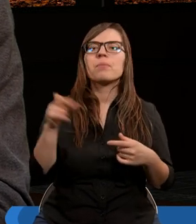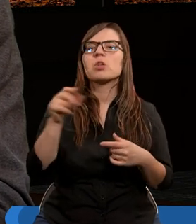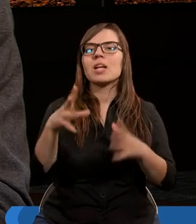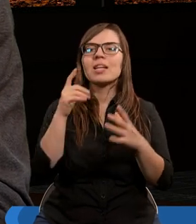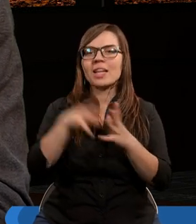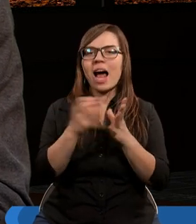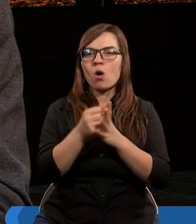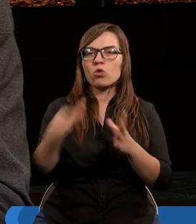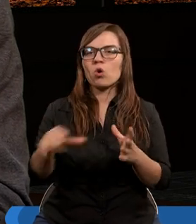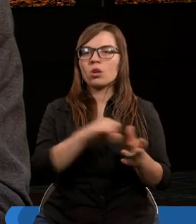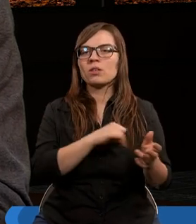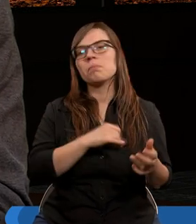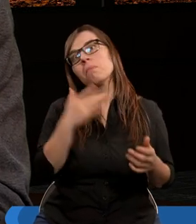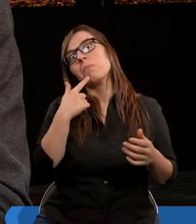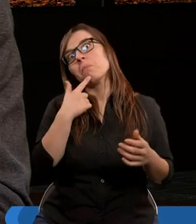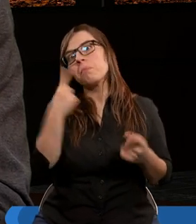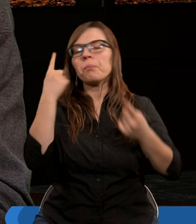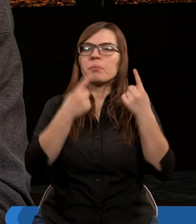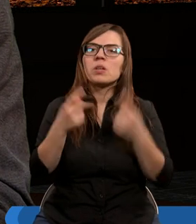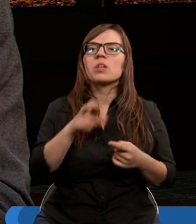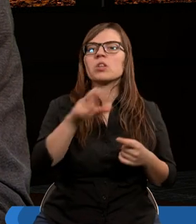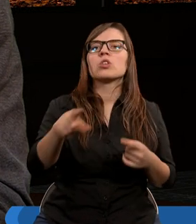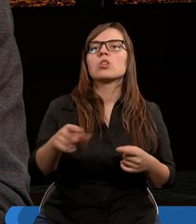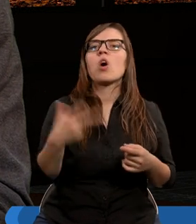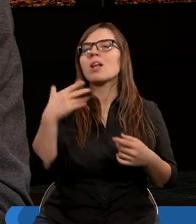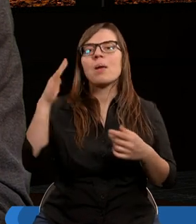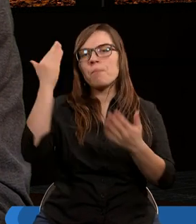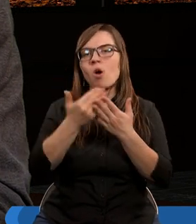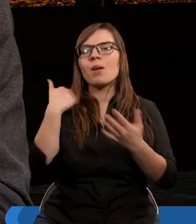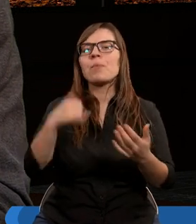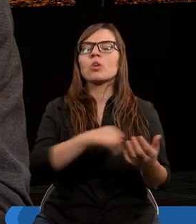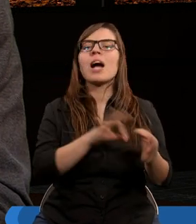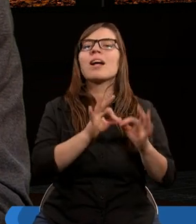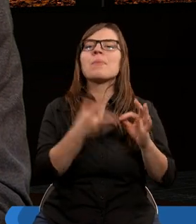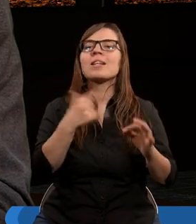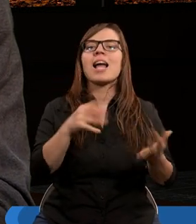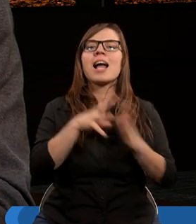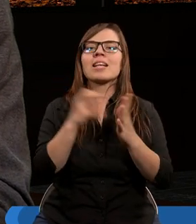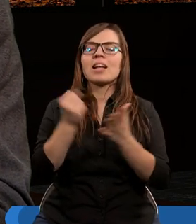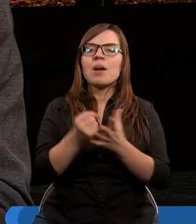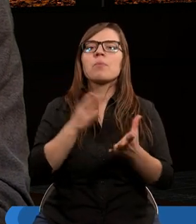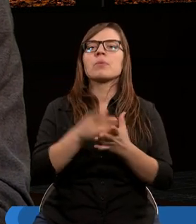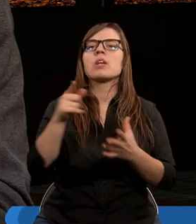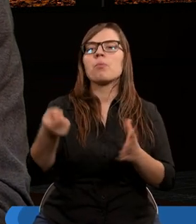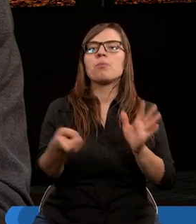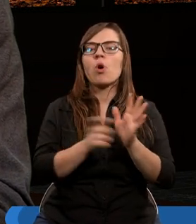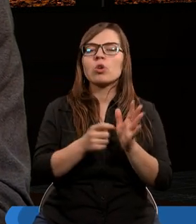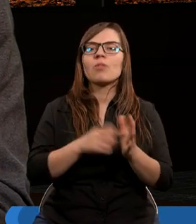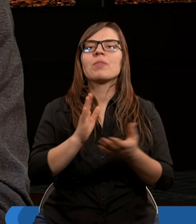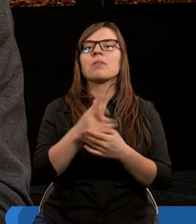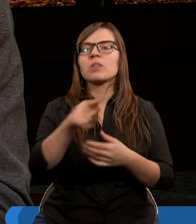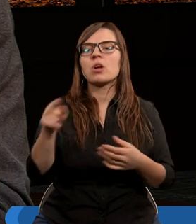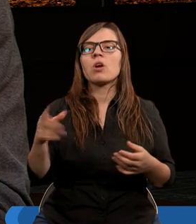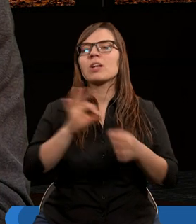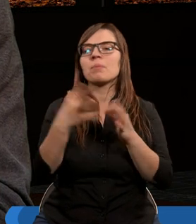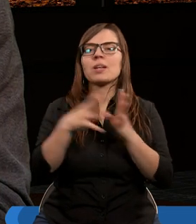że zakon to grzech? Przenigdy. Przecież nie poznałbym grzechu, gdyby nie zakon. Wszak i o porządliwości nie